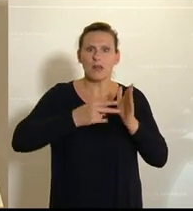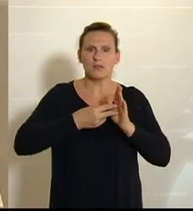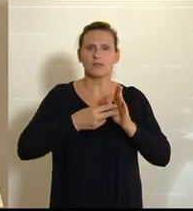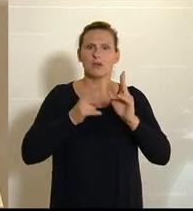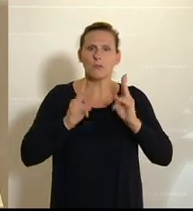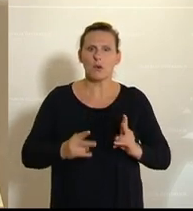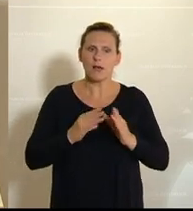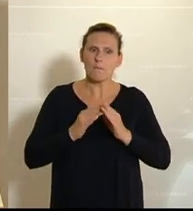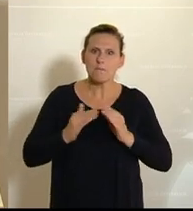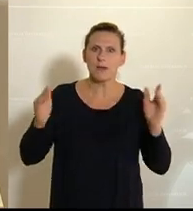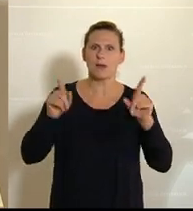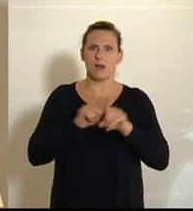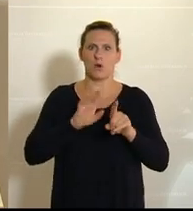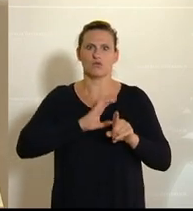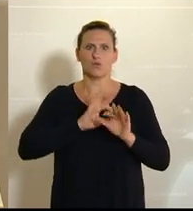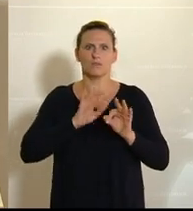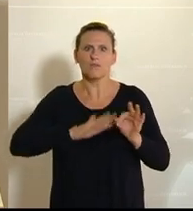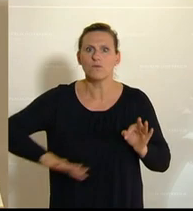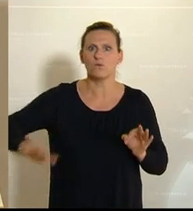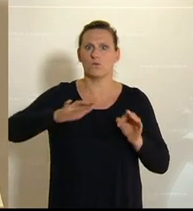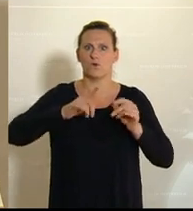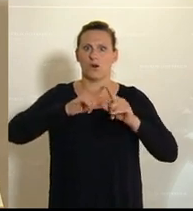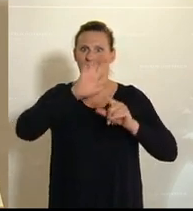als Chance für den ländlichen Raum. Danke.